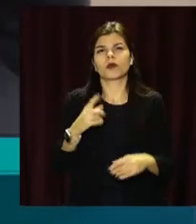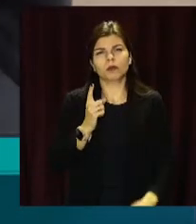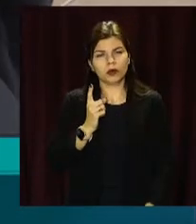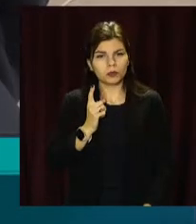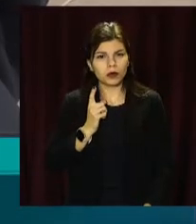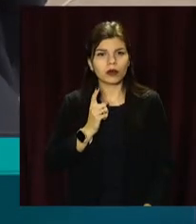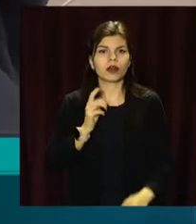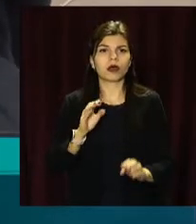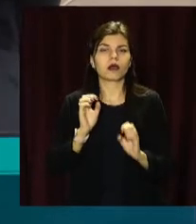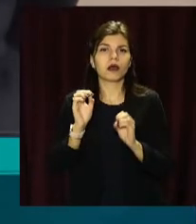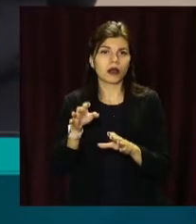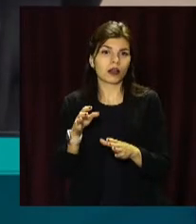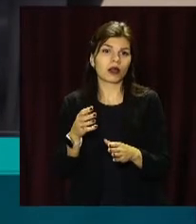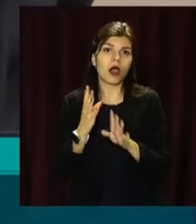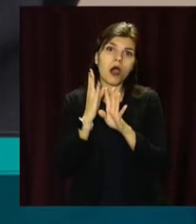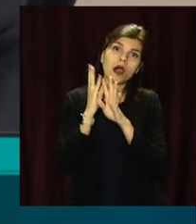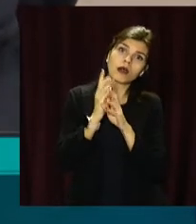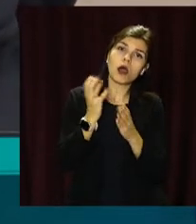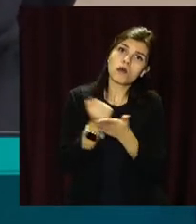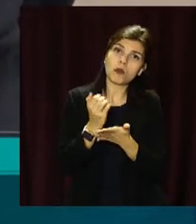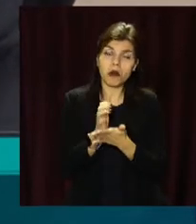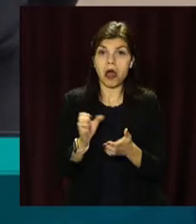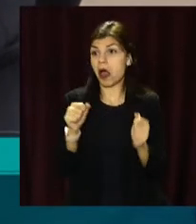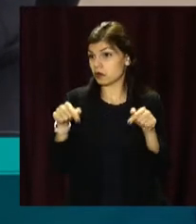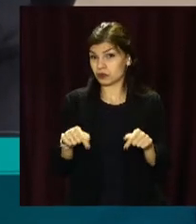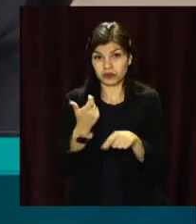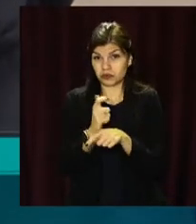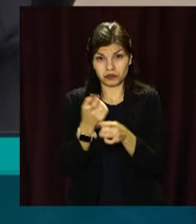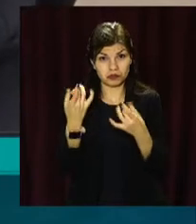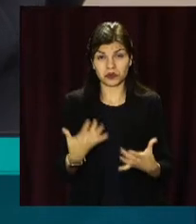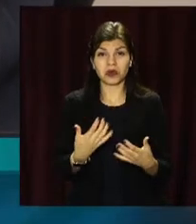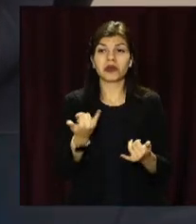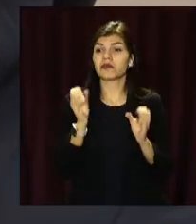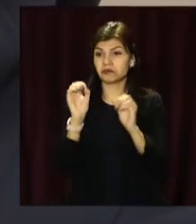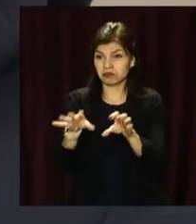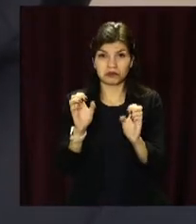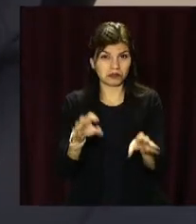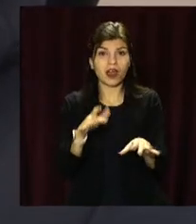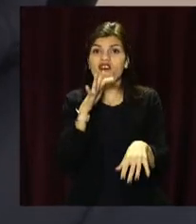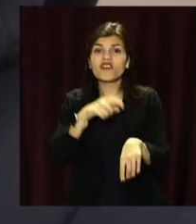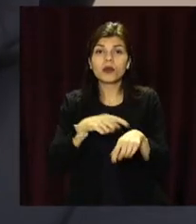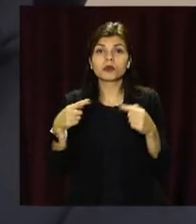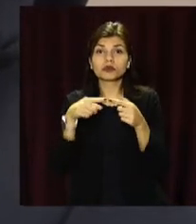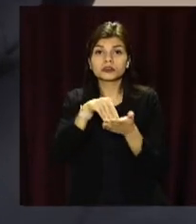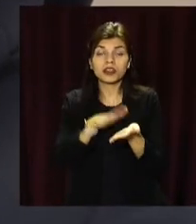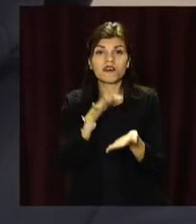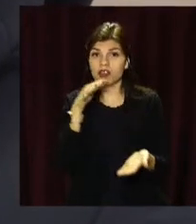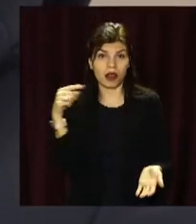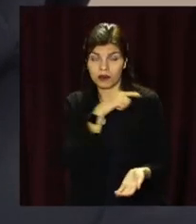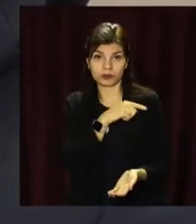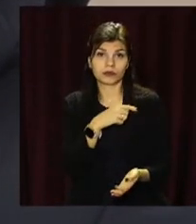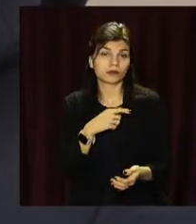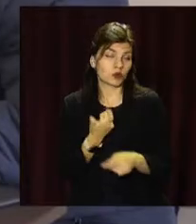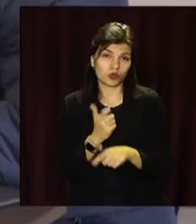ж, вдалося лише пройти цю чергу, не вдалося. А тут приїхали, все швидко зробили. На определене часи економія часу